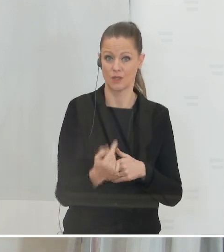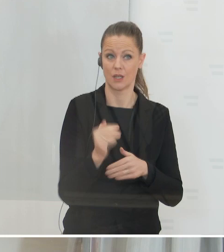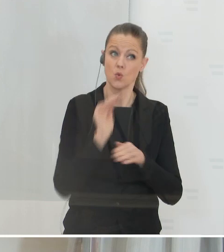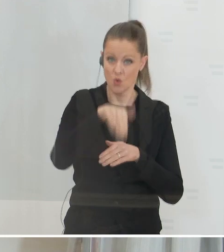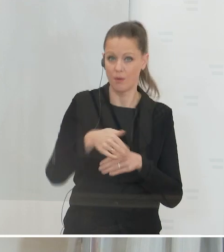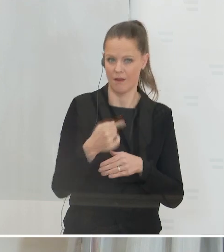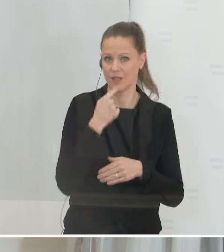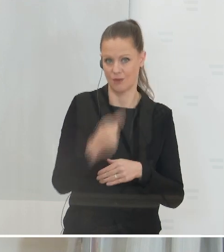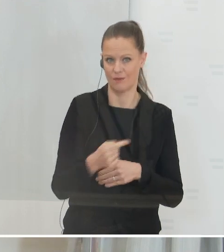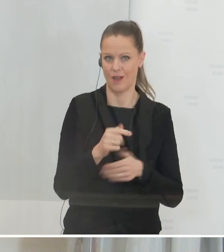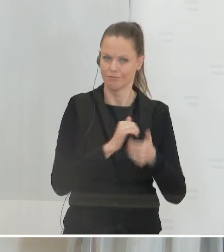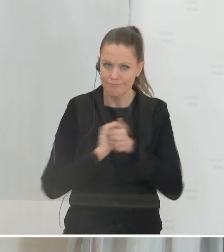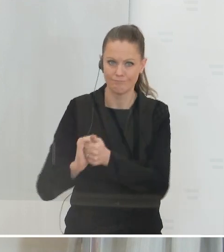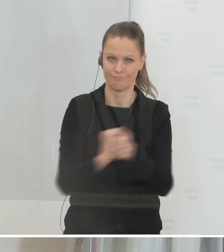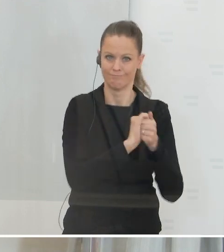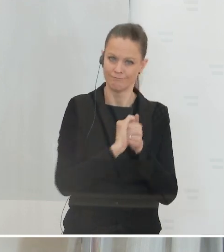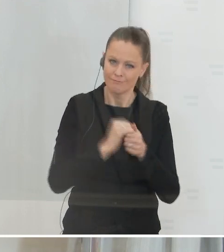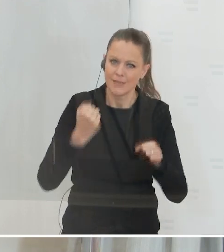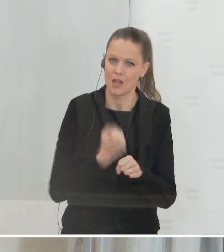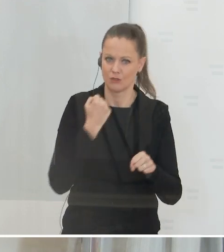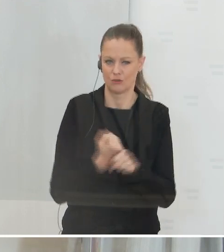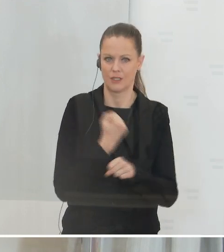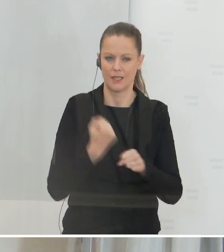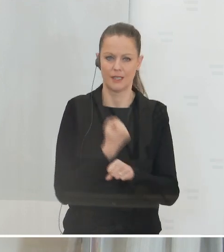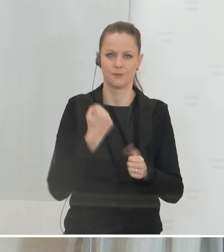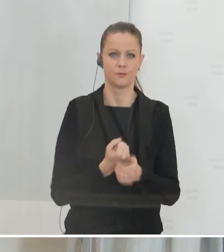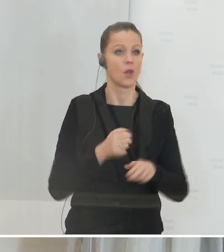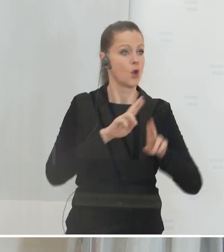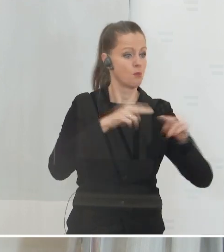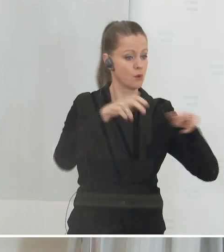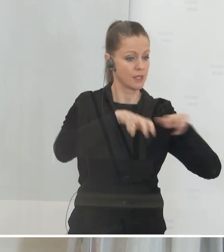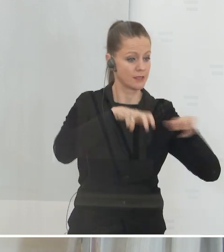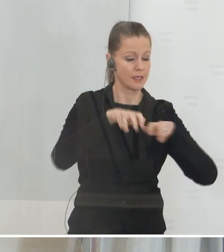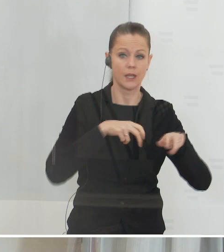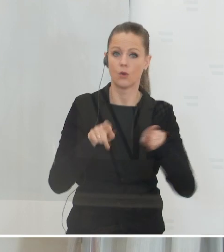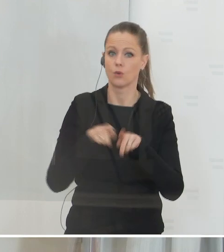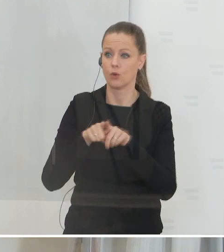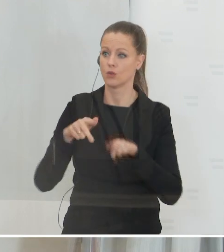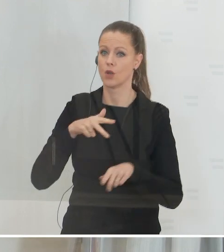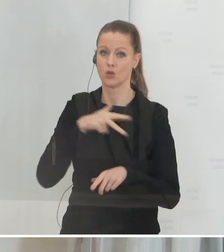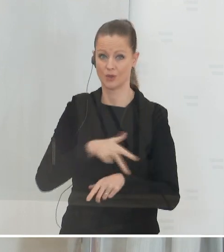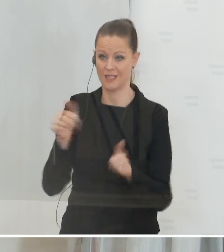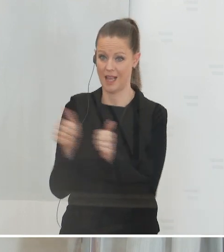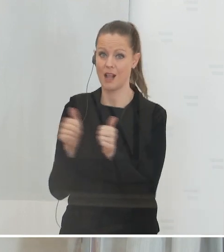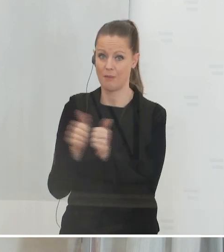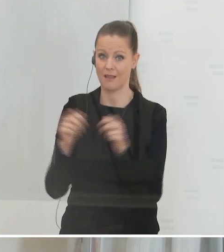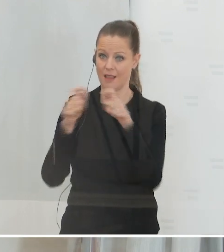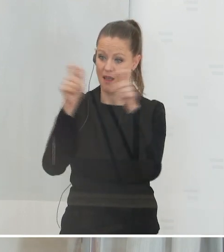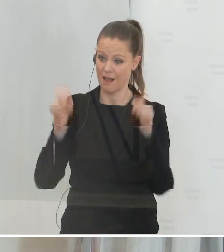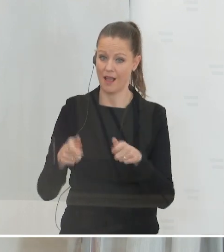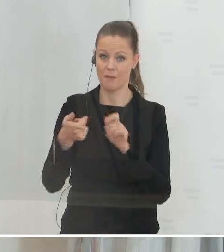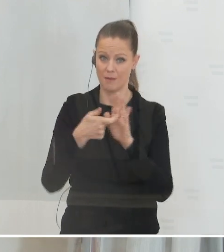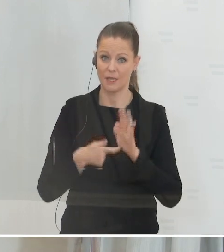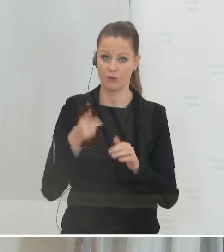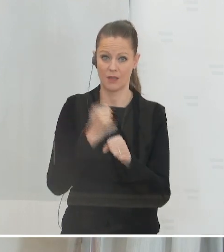war eine gemeinschaftliche Anstrengung, die Bundesregierung hat mit den Sozialpartnern gemeinsam die Rahmenbedingungen hergestellt, aber letztlich war es eine gemeinschaftliche